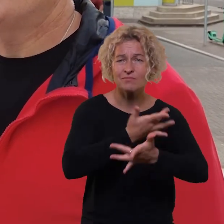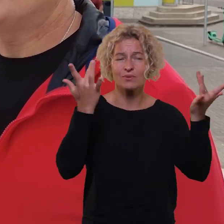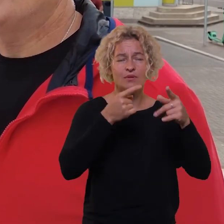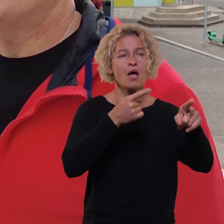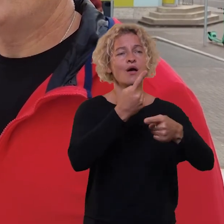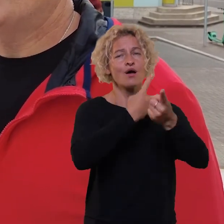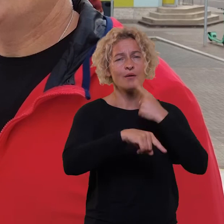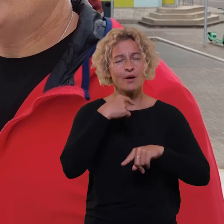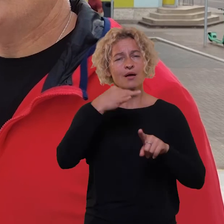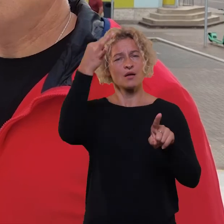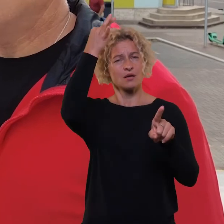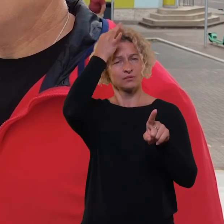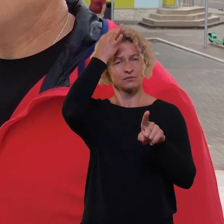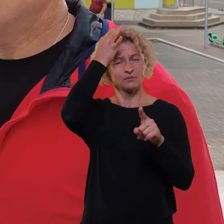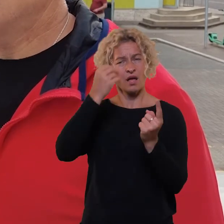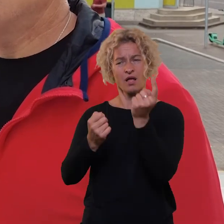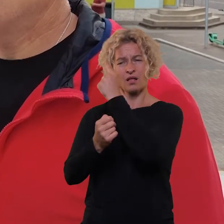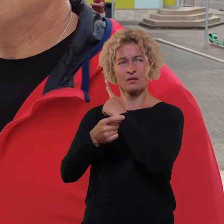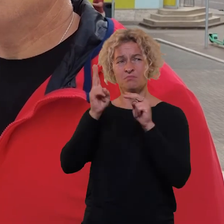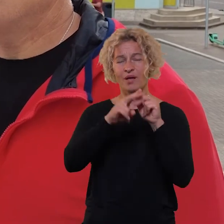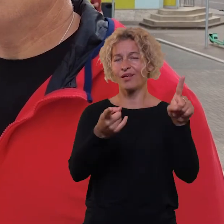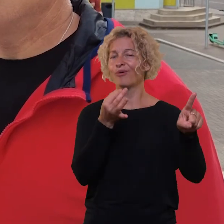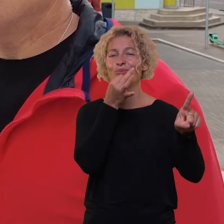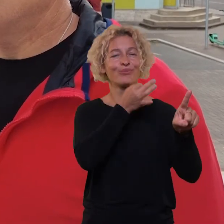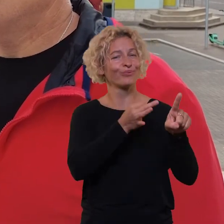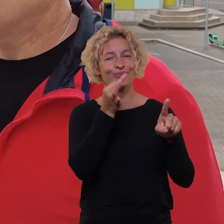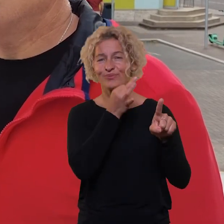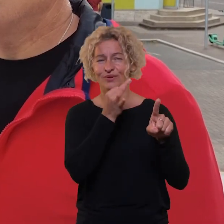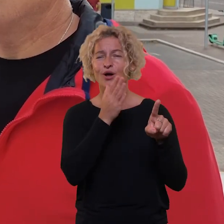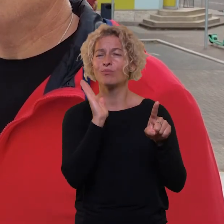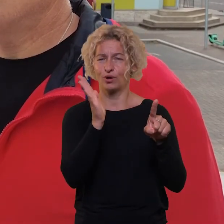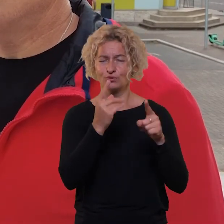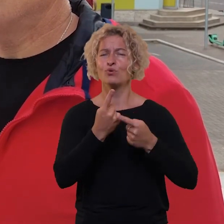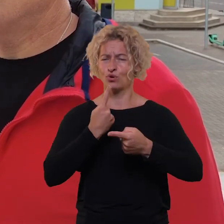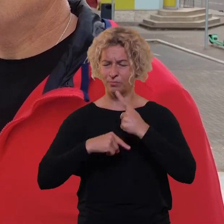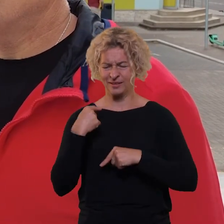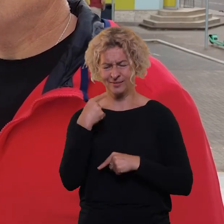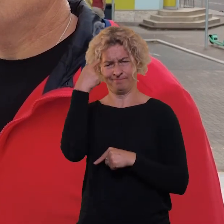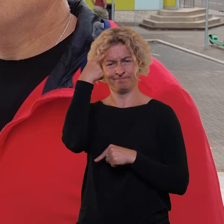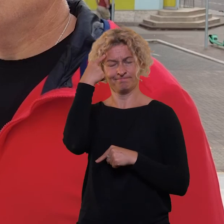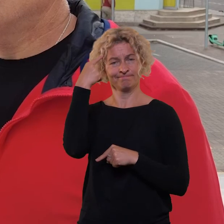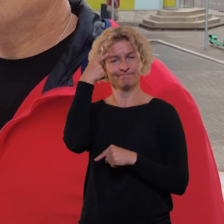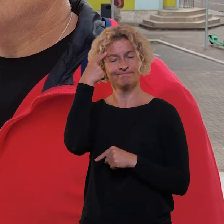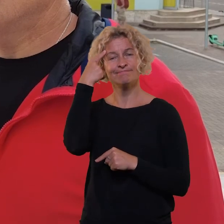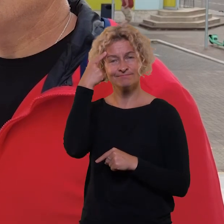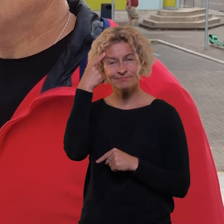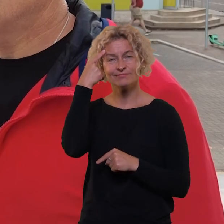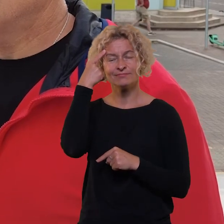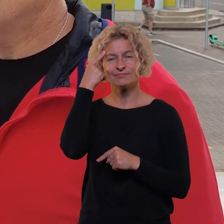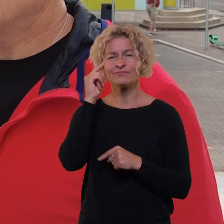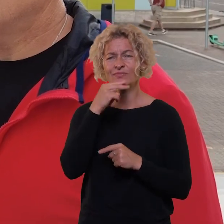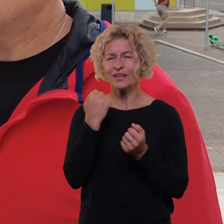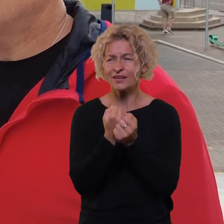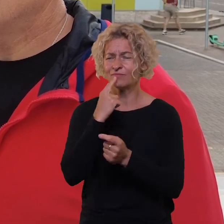nesibaigė, dar viskas nežinia, kaip ten klostosi, mesgi nebūnam ten, nežinom. Tai aš galvoju, kad mes turėtumėm kartas nuo